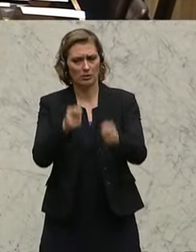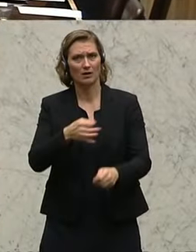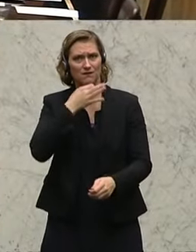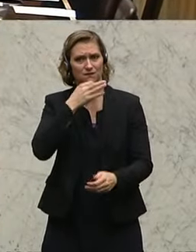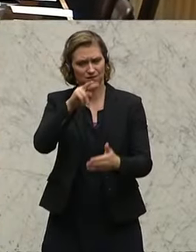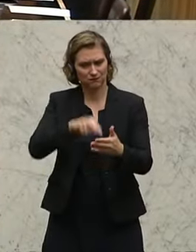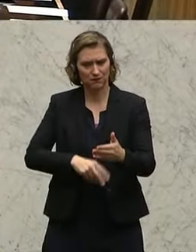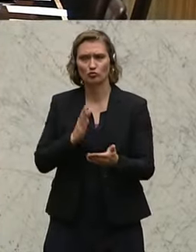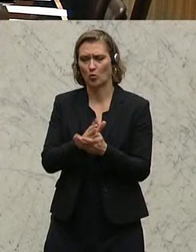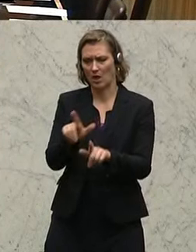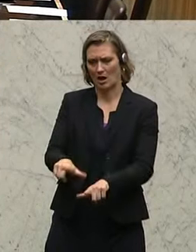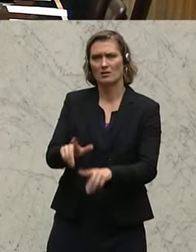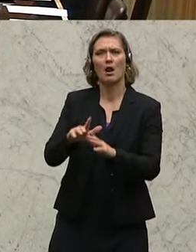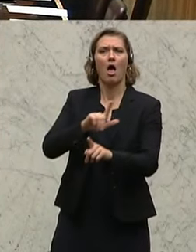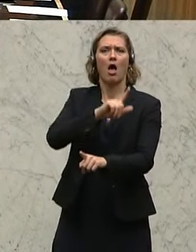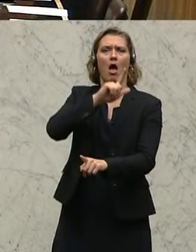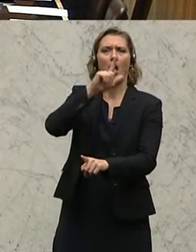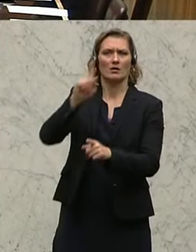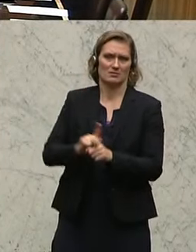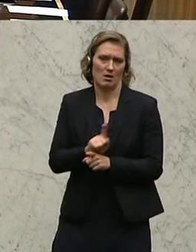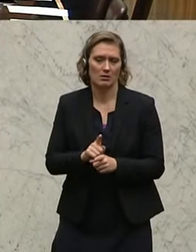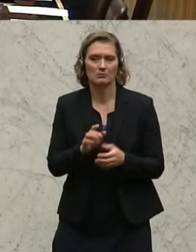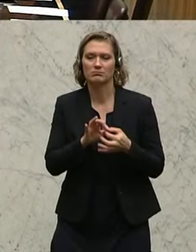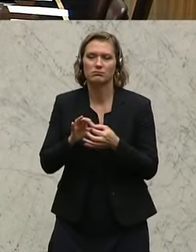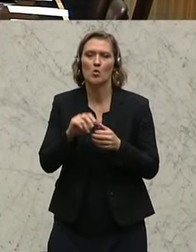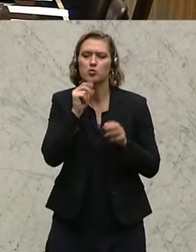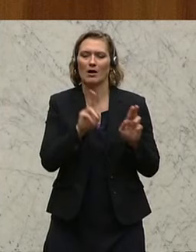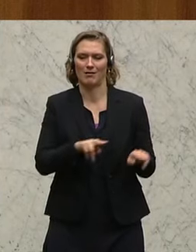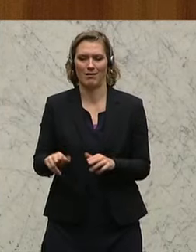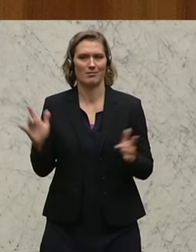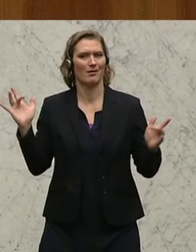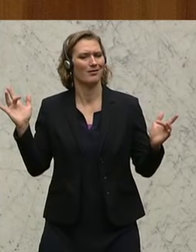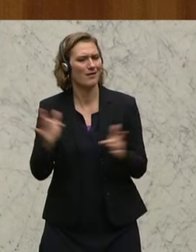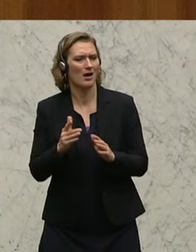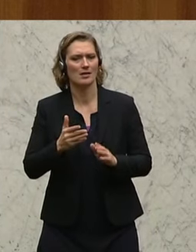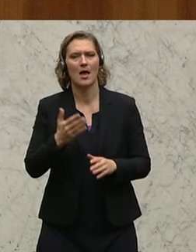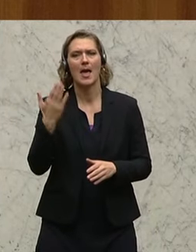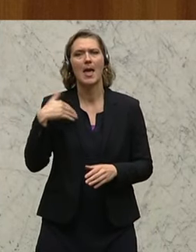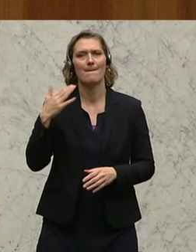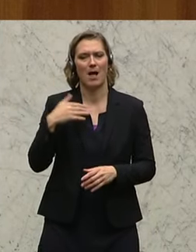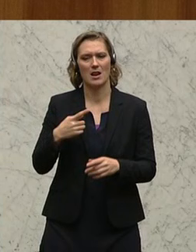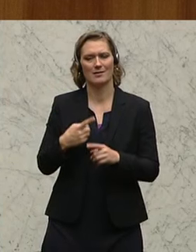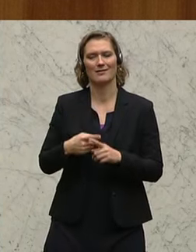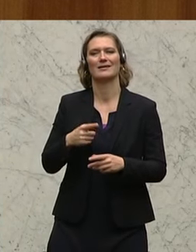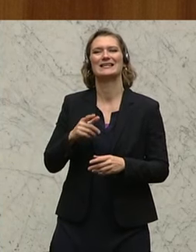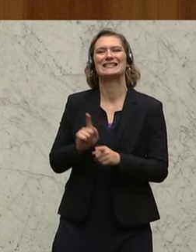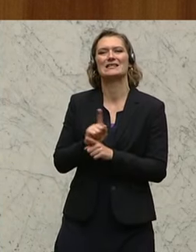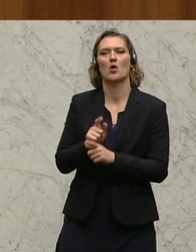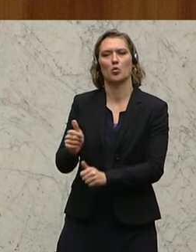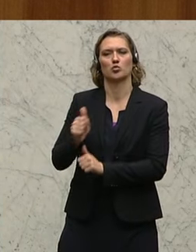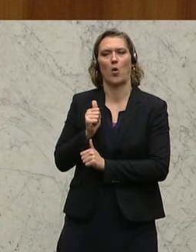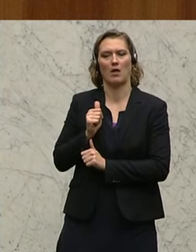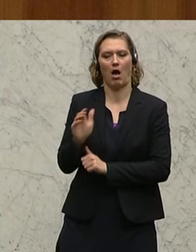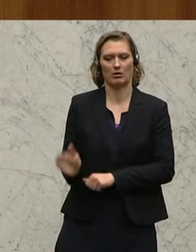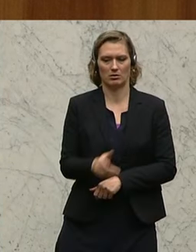einzubringen, der schon sehr lange in diesem Haus liegt, betrifft die Ungerechtigkeiten gegenüber ehemaliger Zeitsoldaten, die